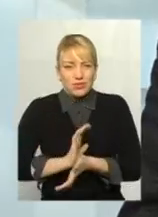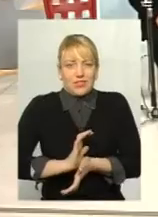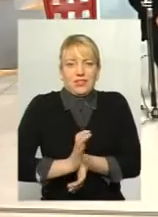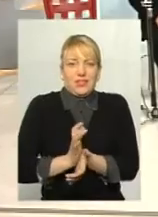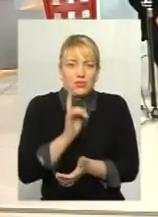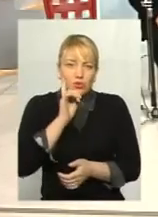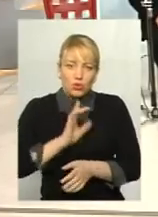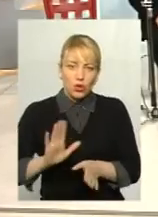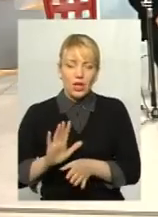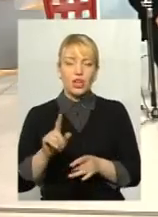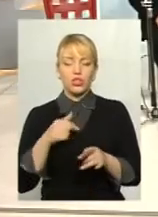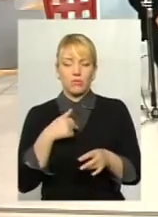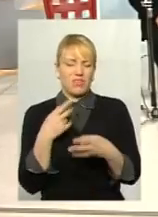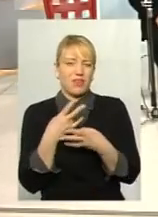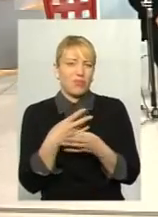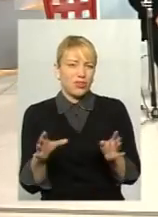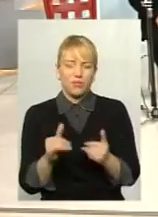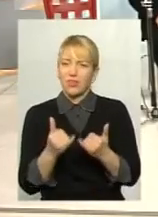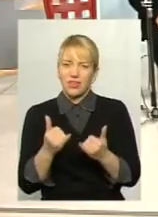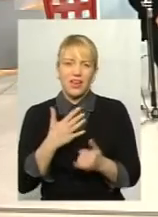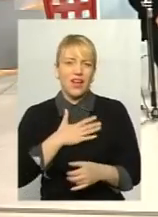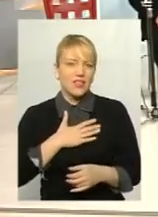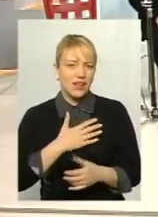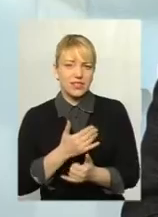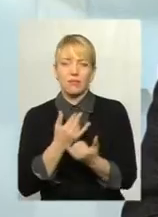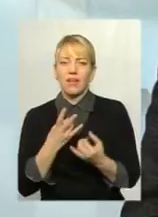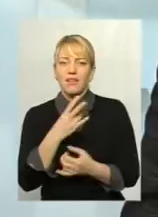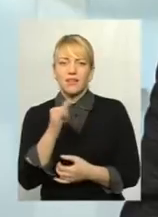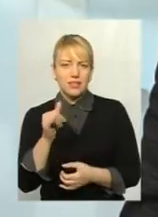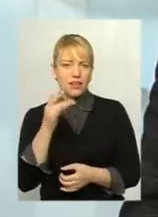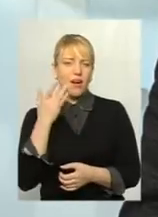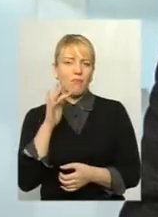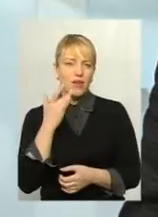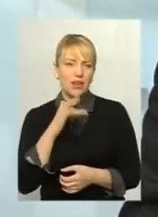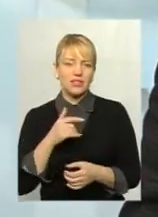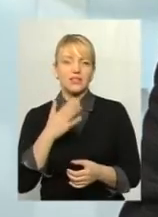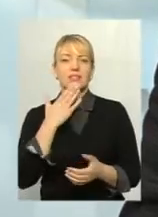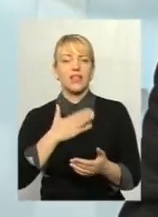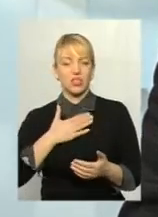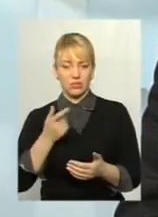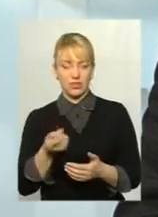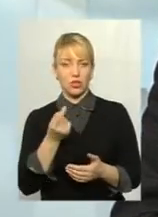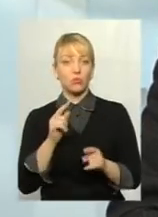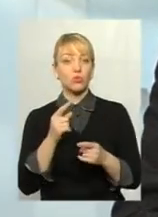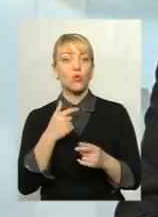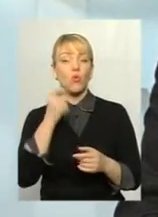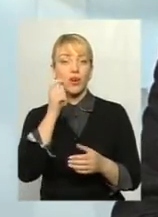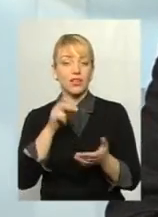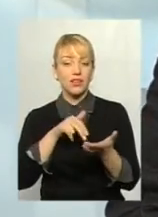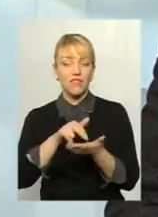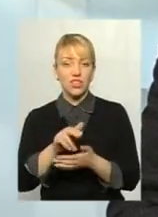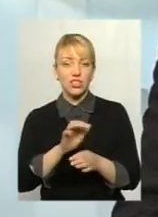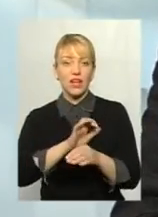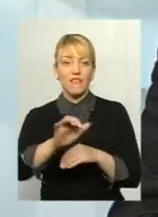Ім не потрібні, ні американцям, ні європейцям, ні канадцям, ні австралійцям з нашим зерном. Тому що Україна вийшла в трійку. Виробників зерна